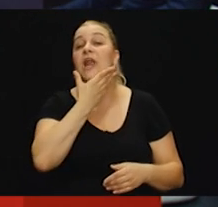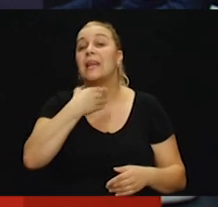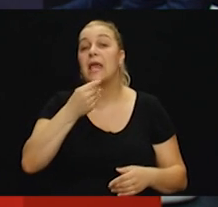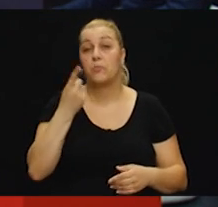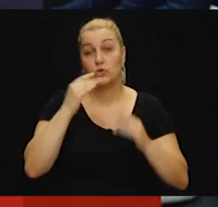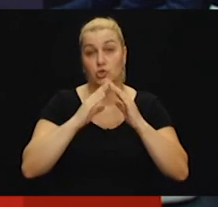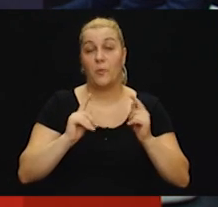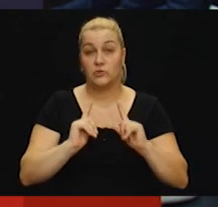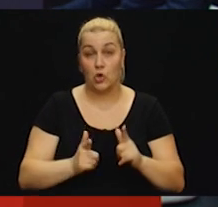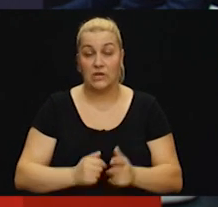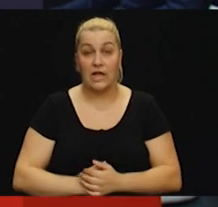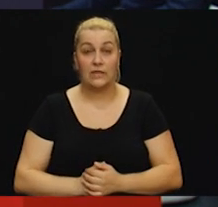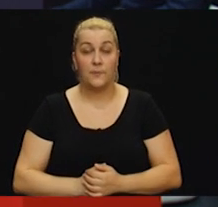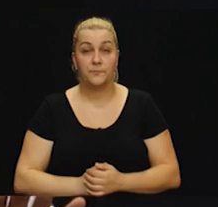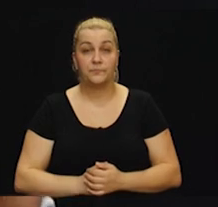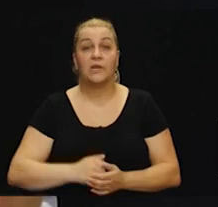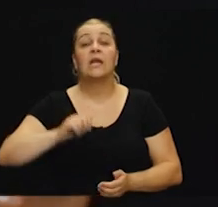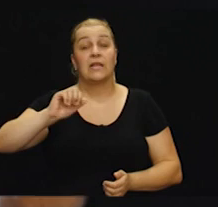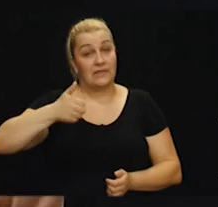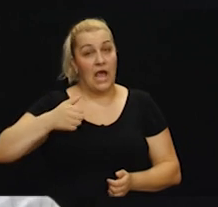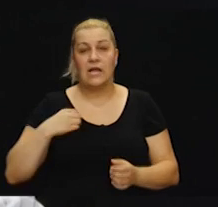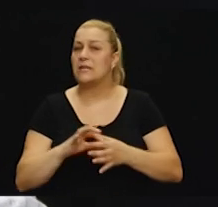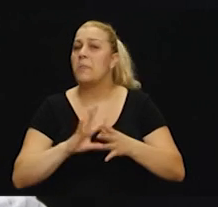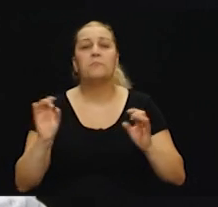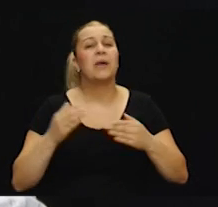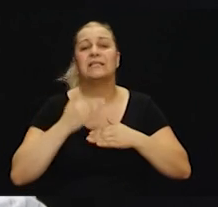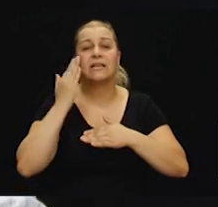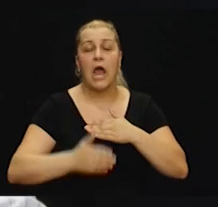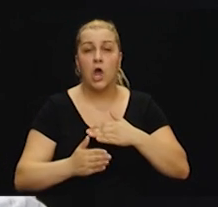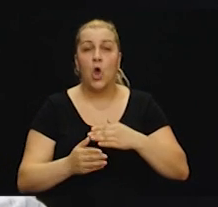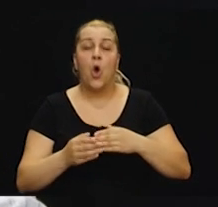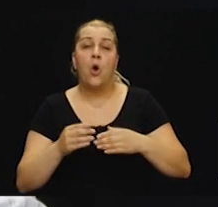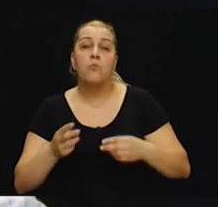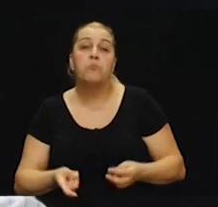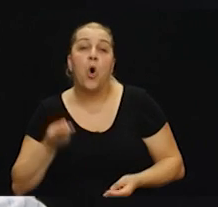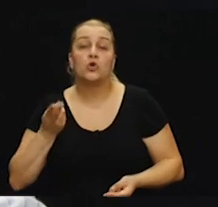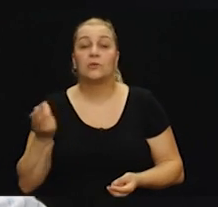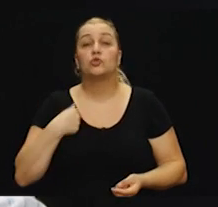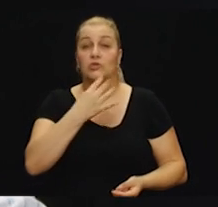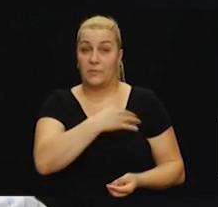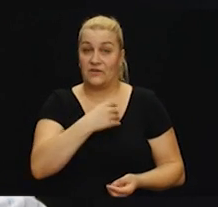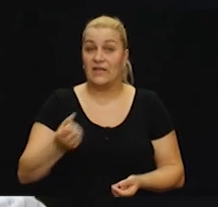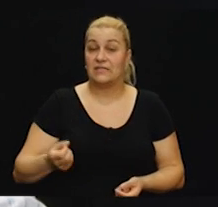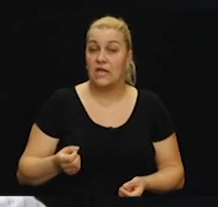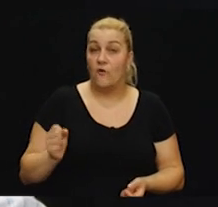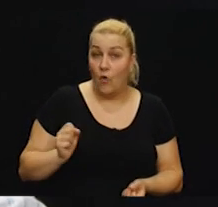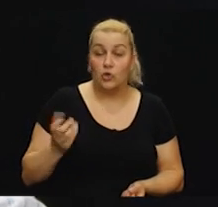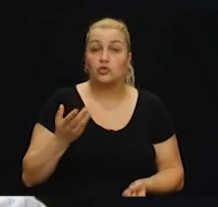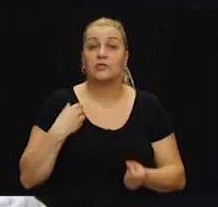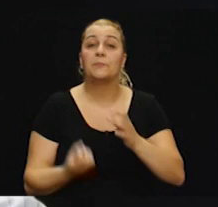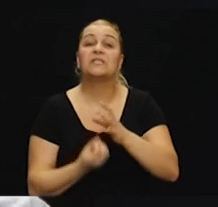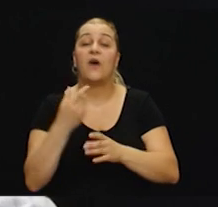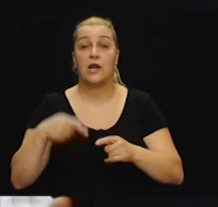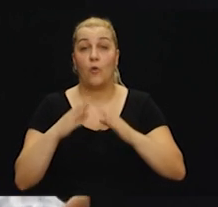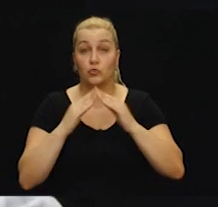domovizgoratu. Naravno, i beskajno sam ponosan što sam hrvatski vojnik i što sam stvara domovinu. Zato me